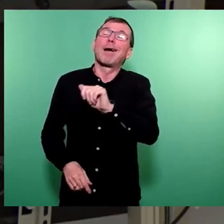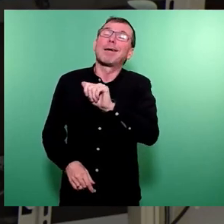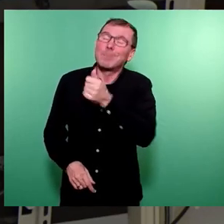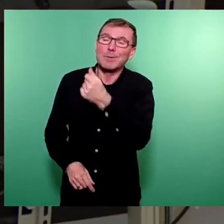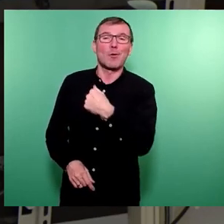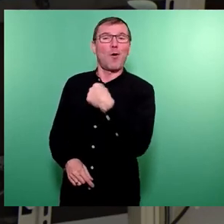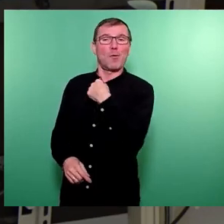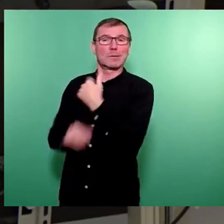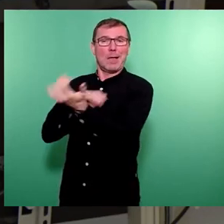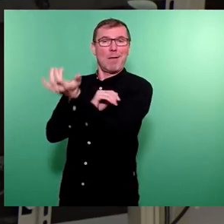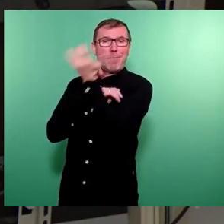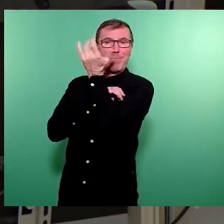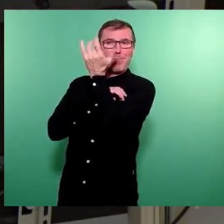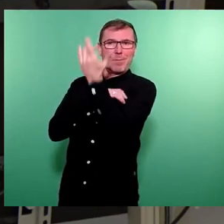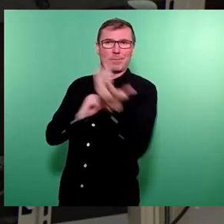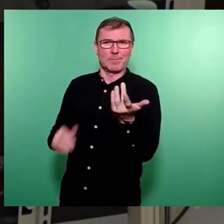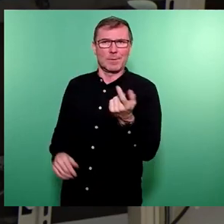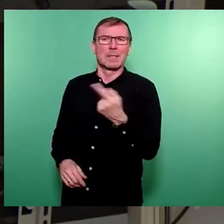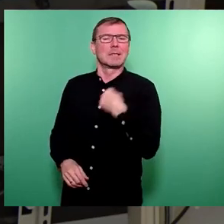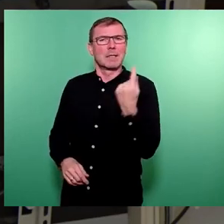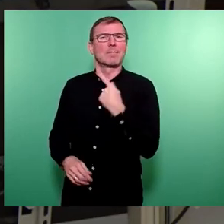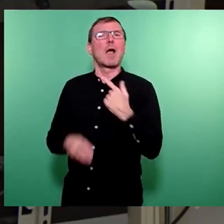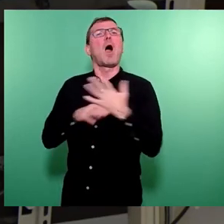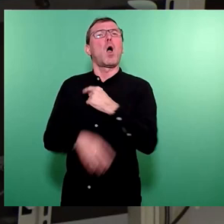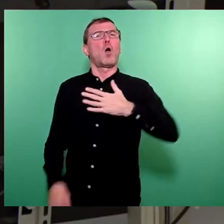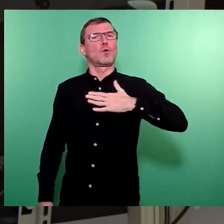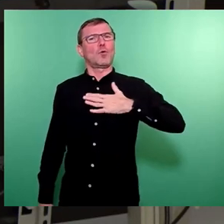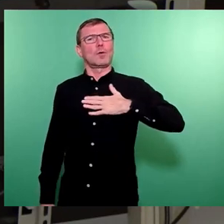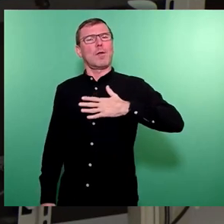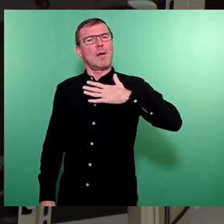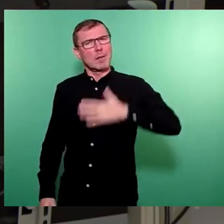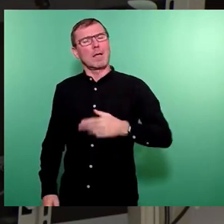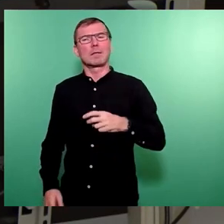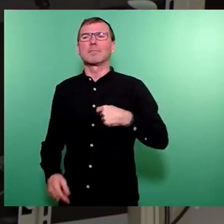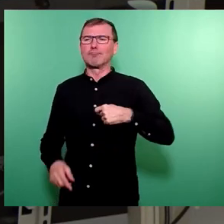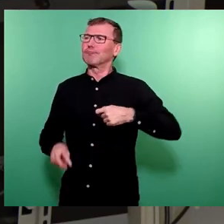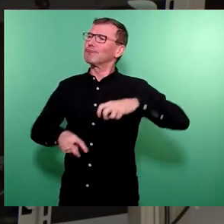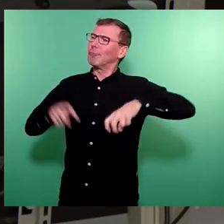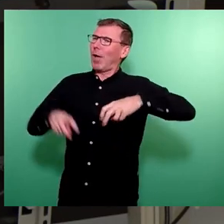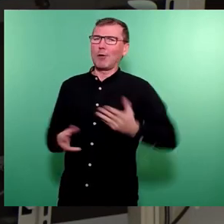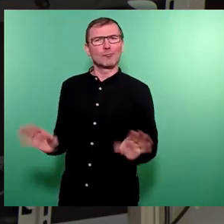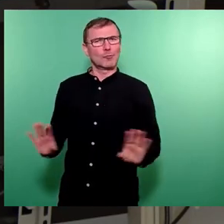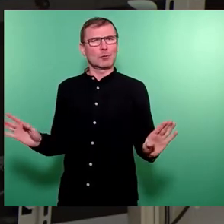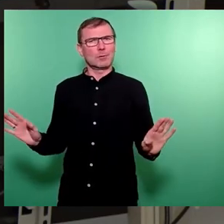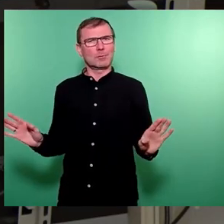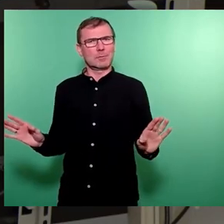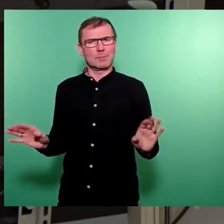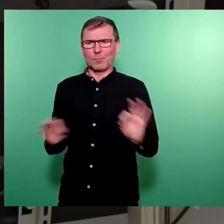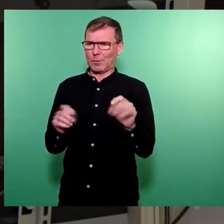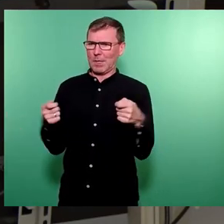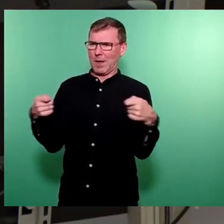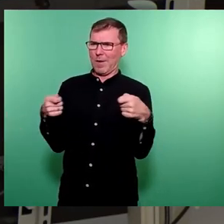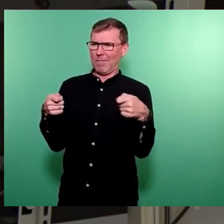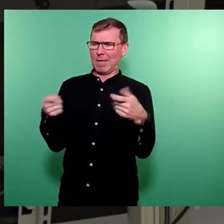angekreidet, dass wir als Grüne auch gerne die Nutznießer insgesamt für die Finanzierung